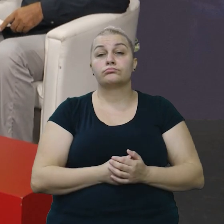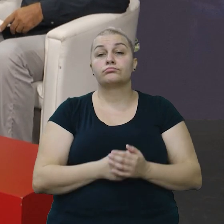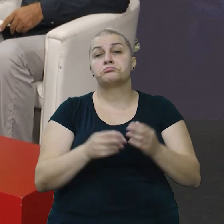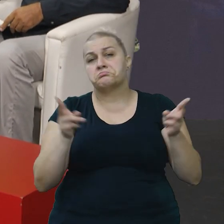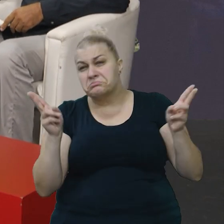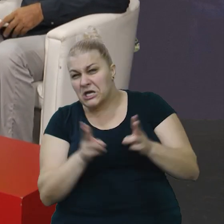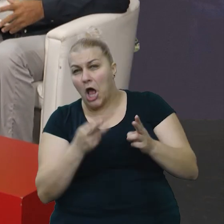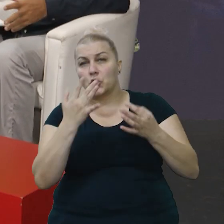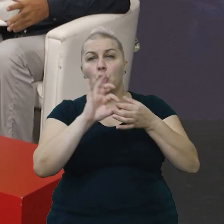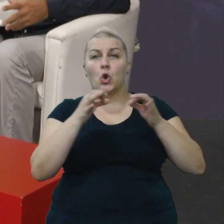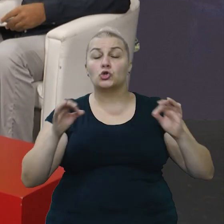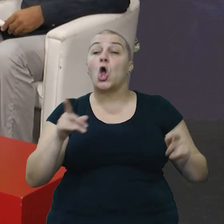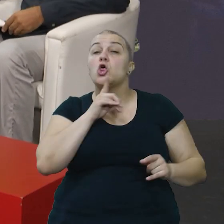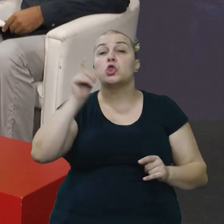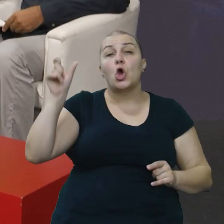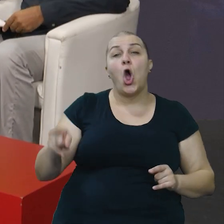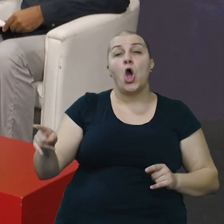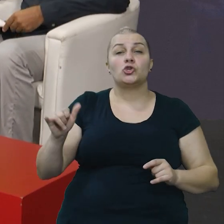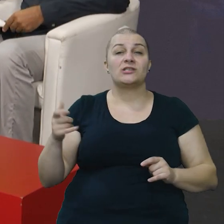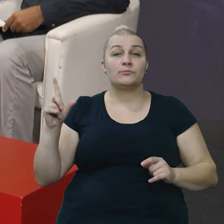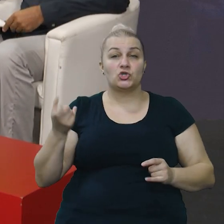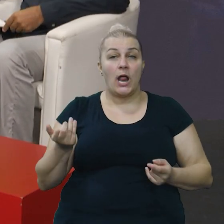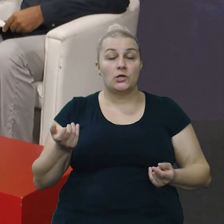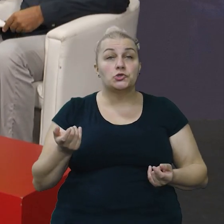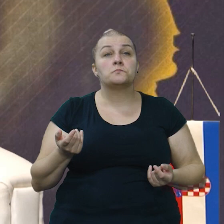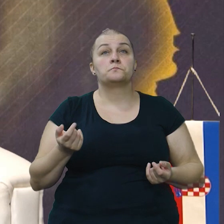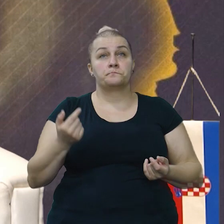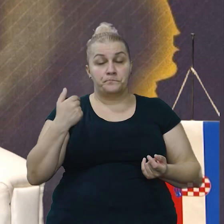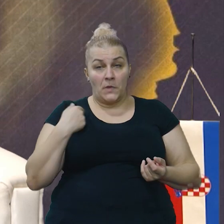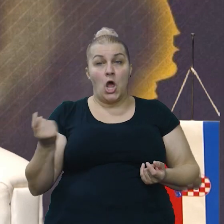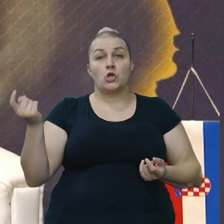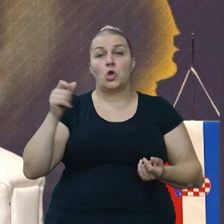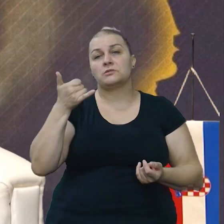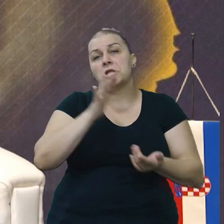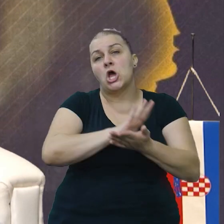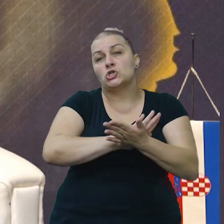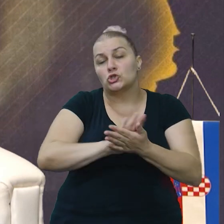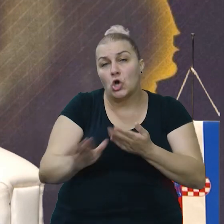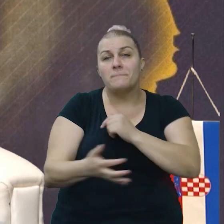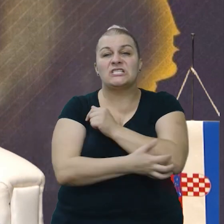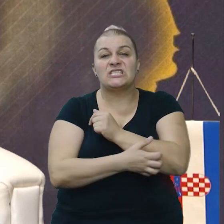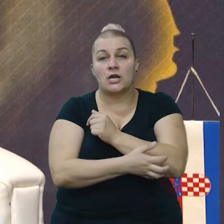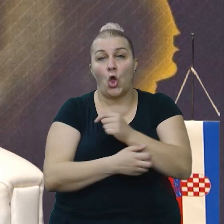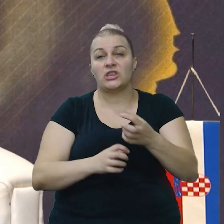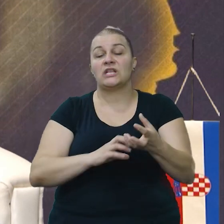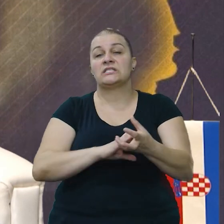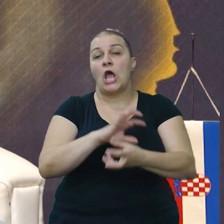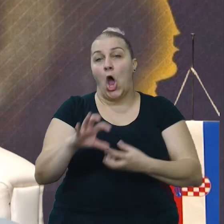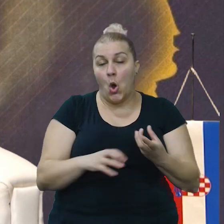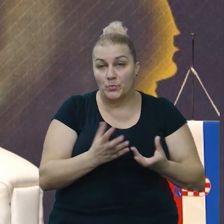kratko, samo u par rečenica, tko je Josip Čelić? Pa Josip Čelić dolazi iz jedne skromne sirotinske obitelji.